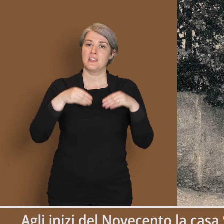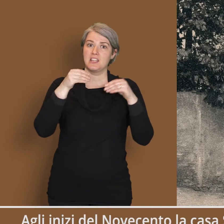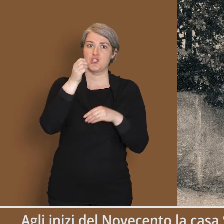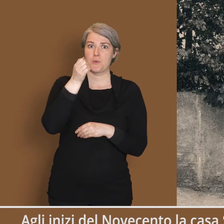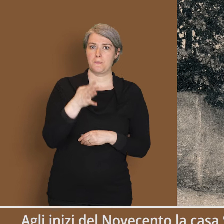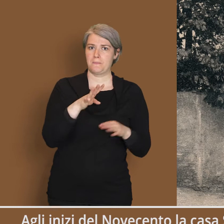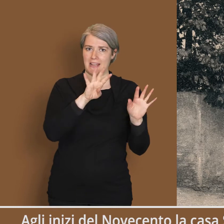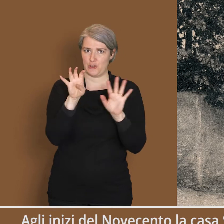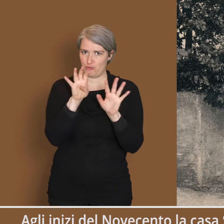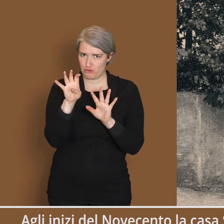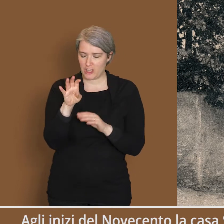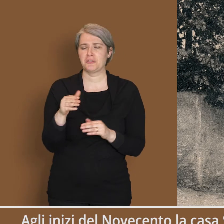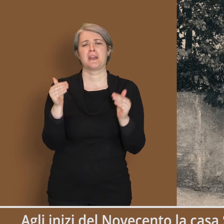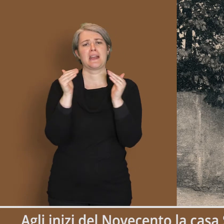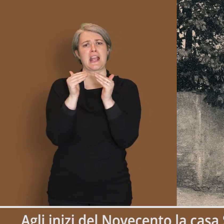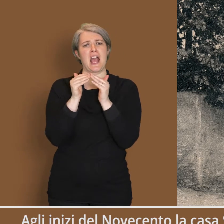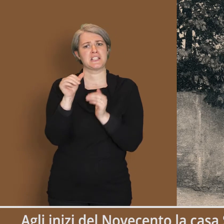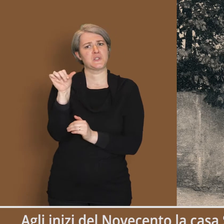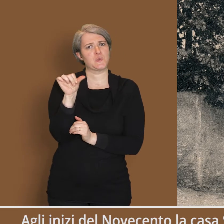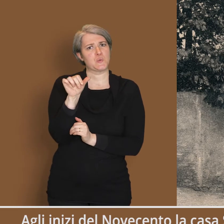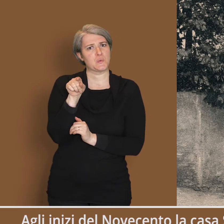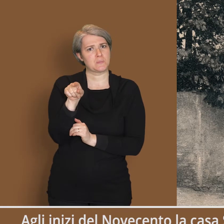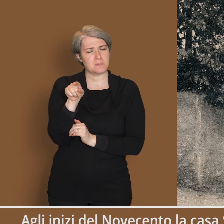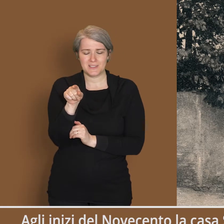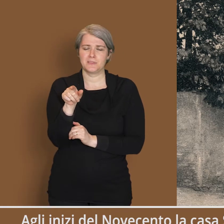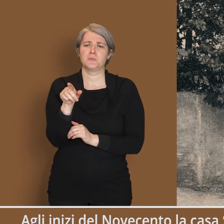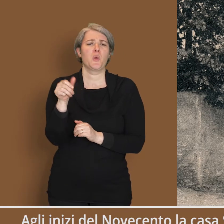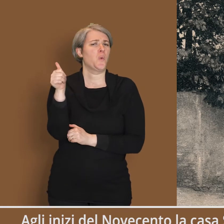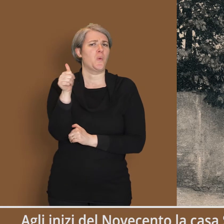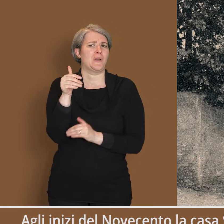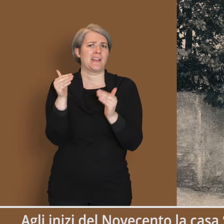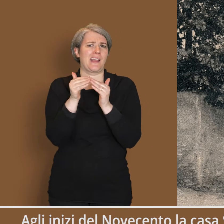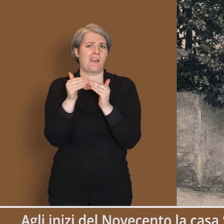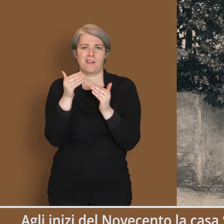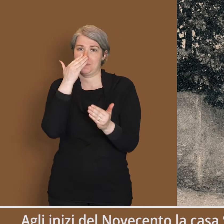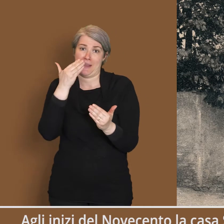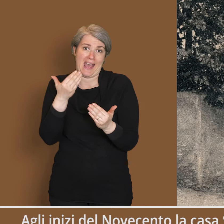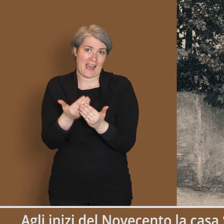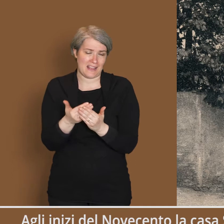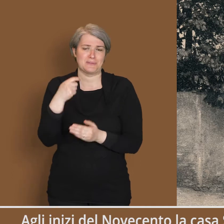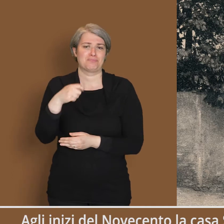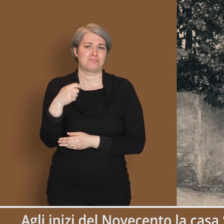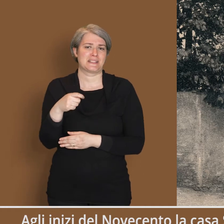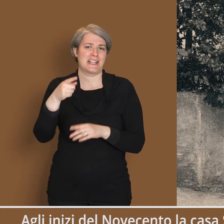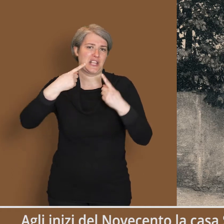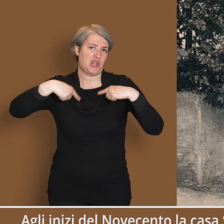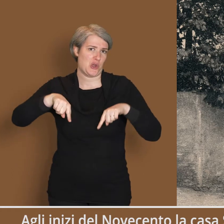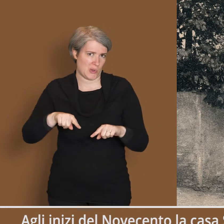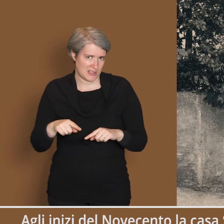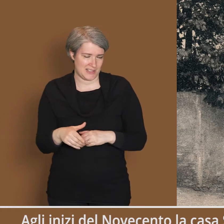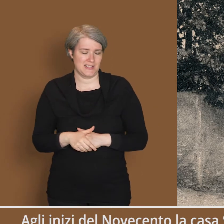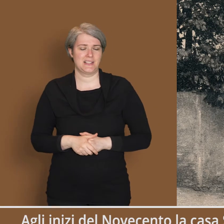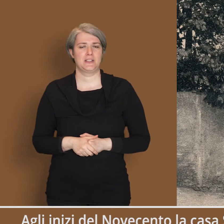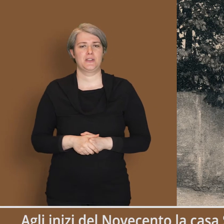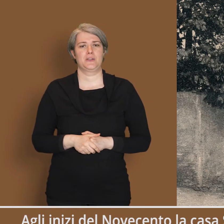Agli inizi del Novecento, la Casa Suspis era una delle poche abitazioni di Bardonecchia adatte ad ospitare il Presidente del